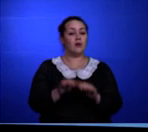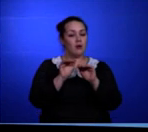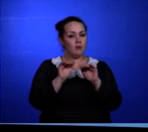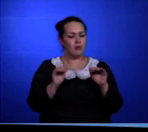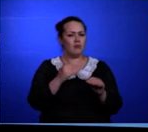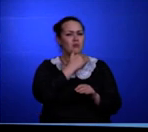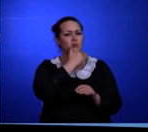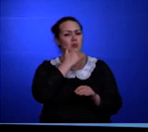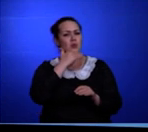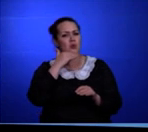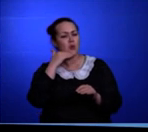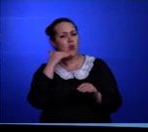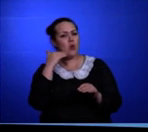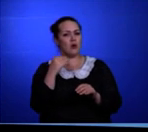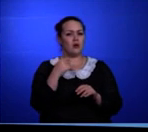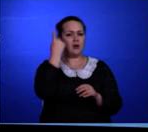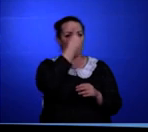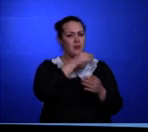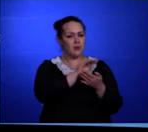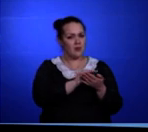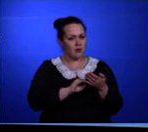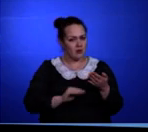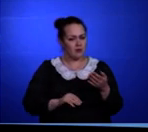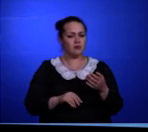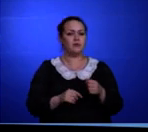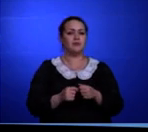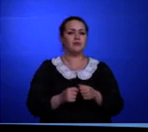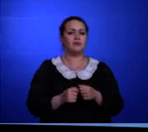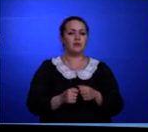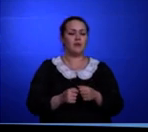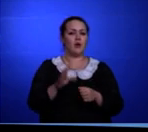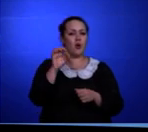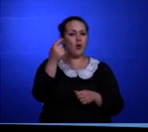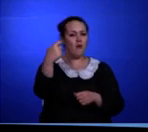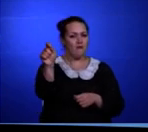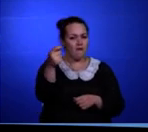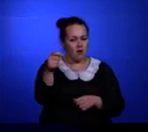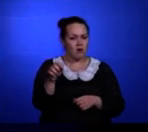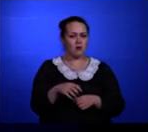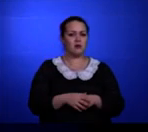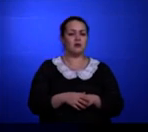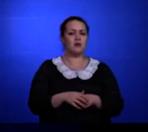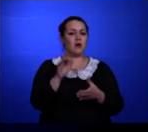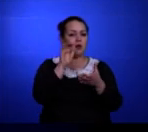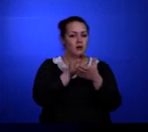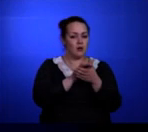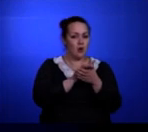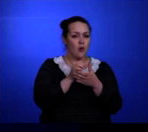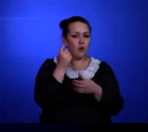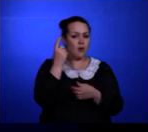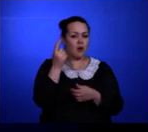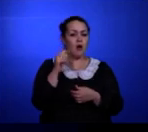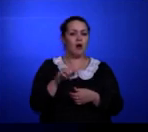писатели написали произведения о войне. Вы уже даже знакомы с одним из произведений